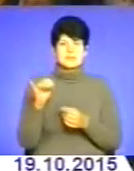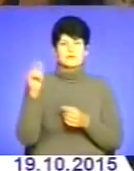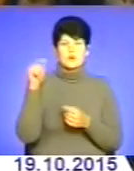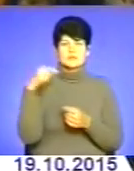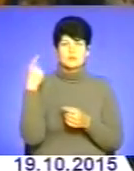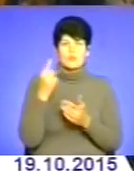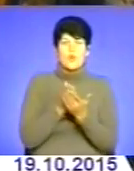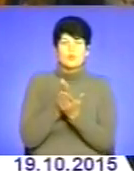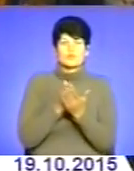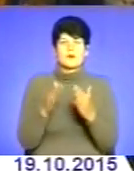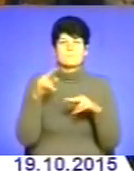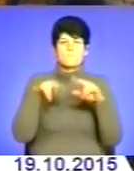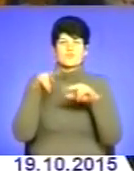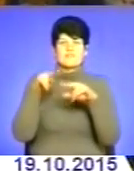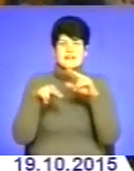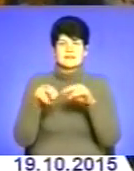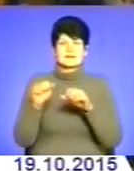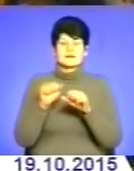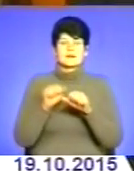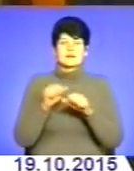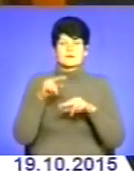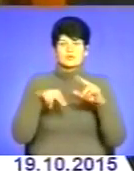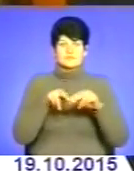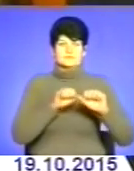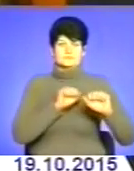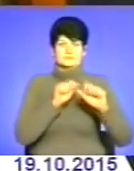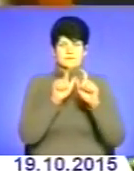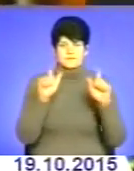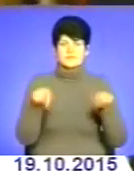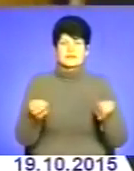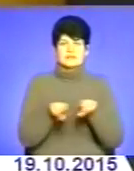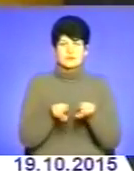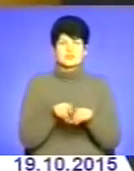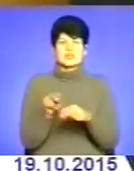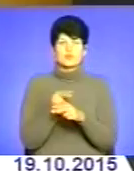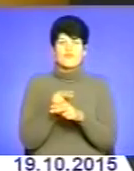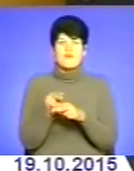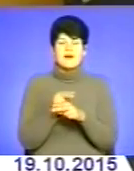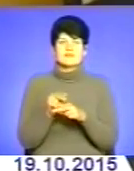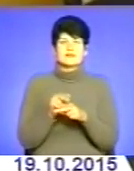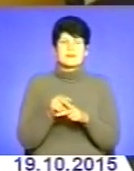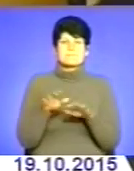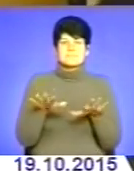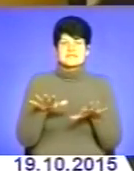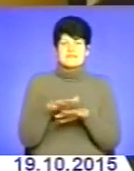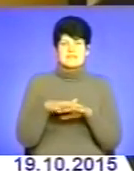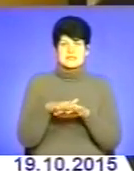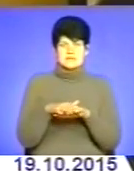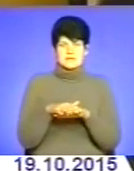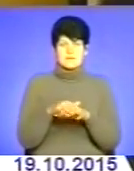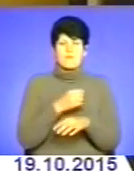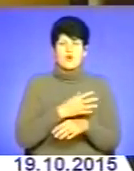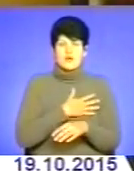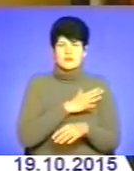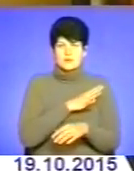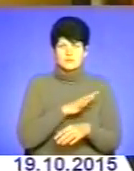обслуговував будівельників, які зводили фортифікаційні споруди Також лікував місцеве населення Поранення, опіки